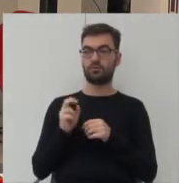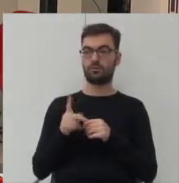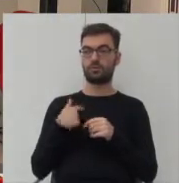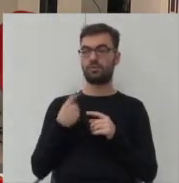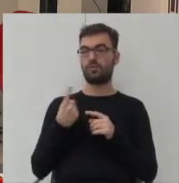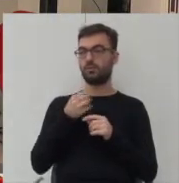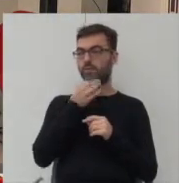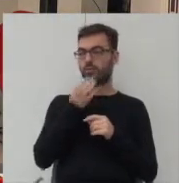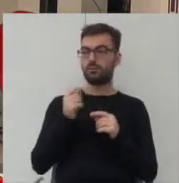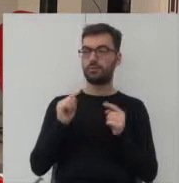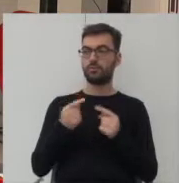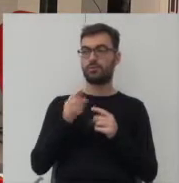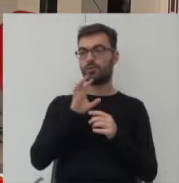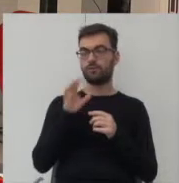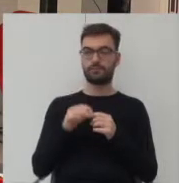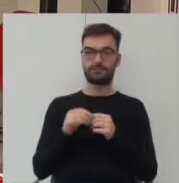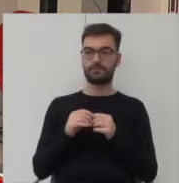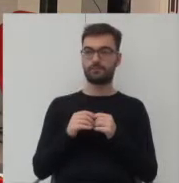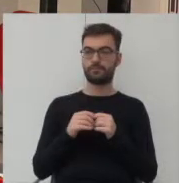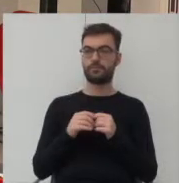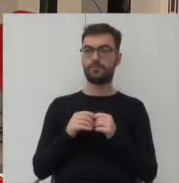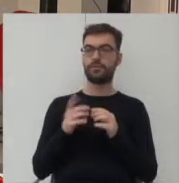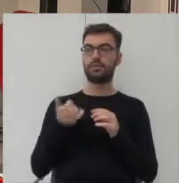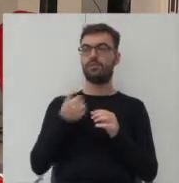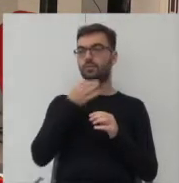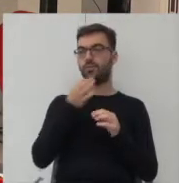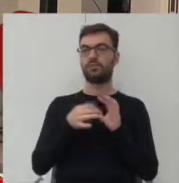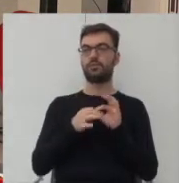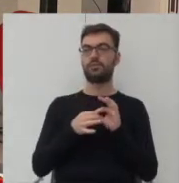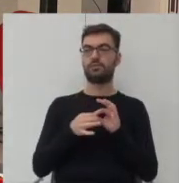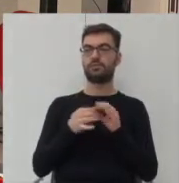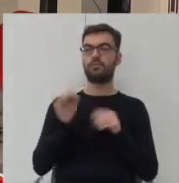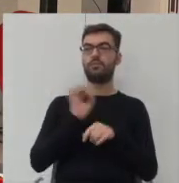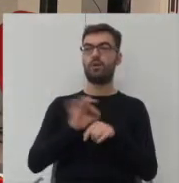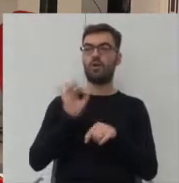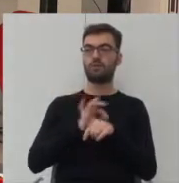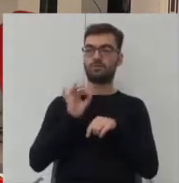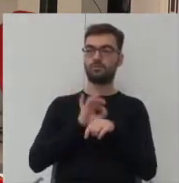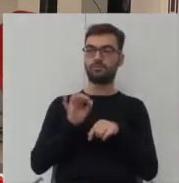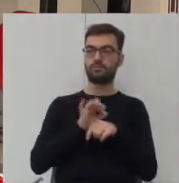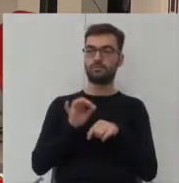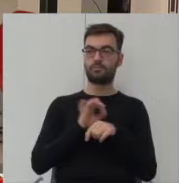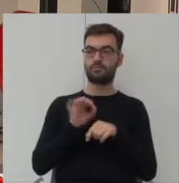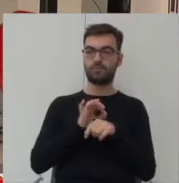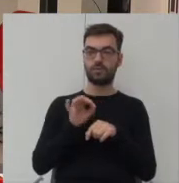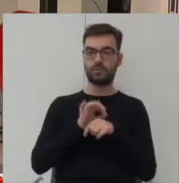jedną jedną krótką obserwację pierwsze pytanie nawiązujące do tych projektów komunalnych czy socjalnych